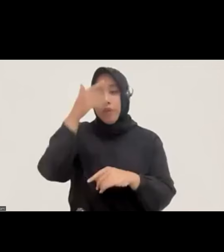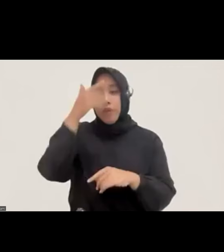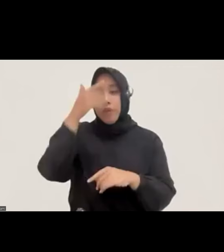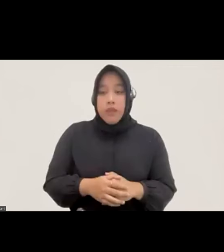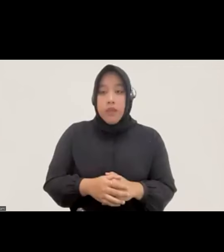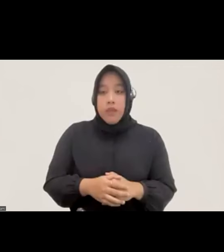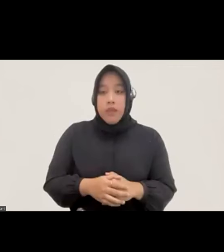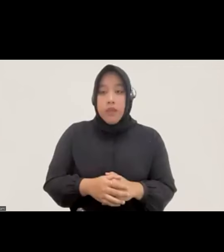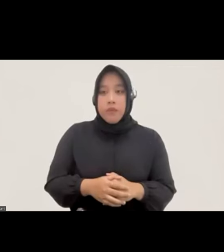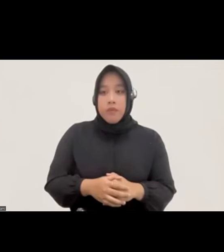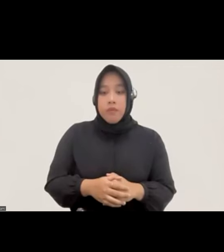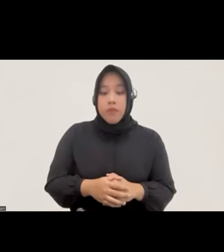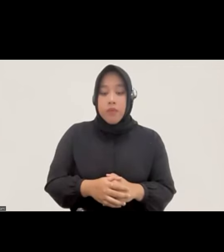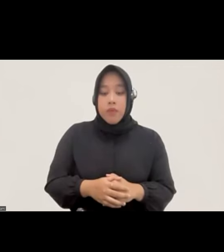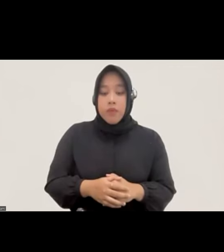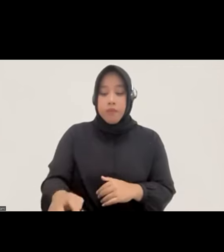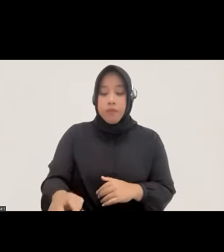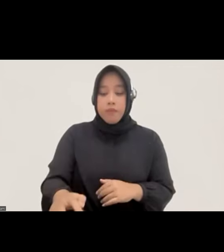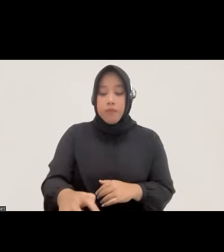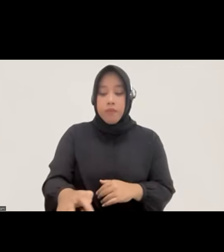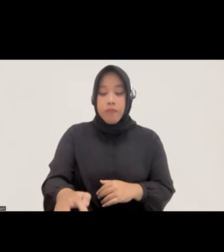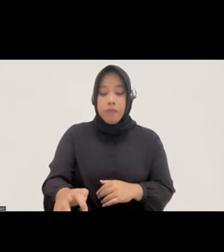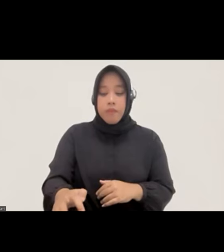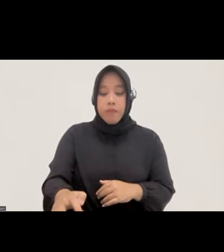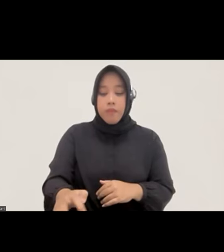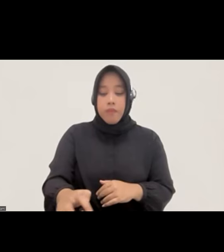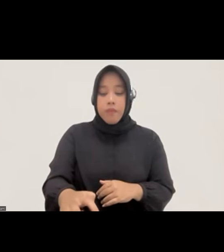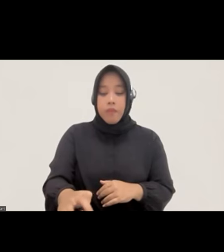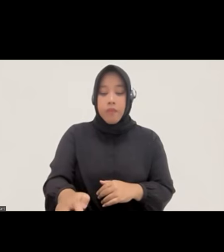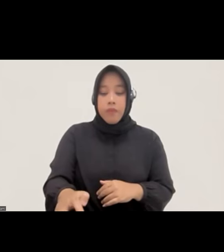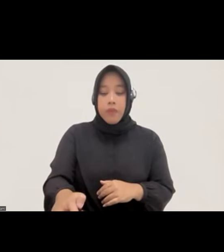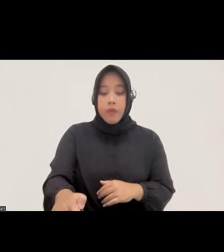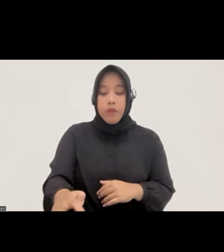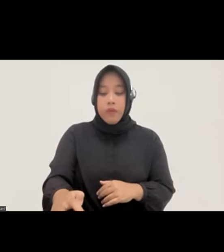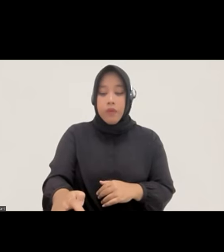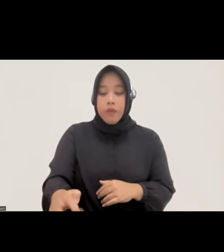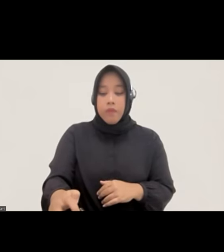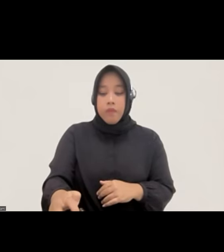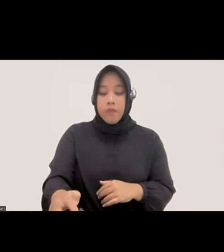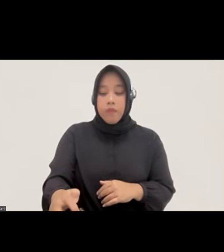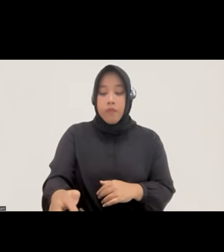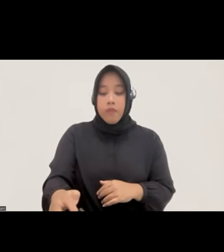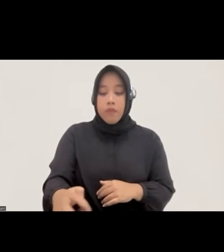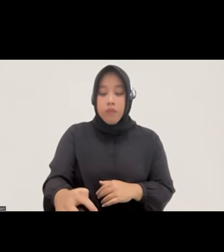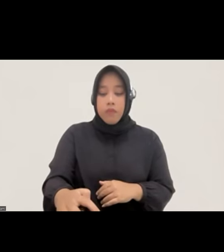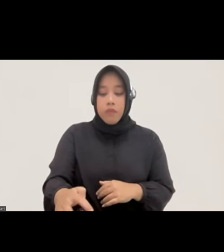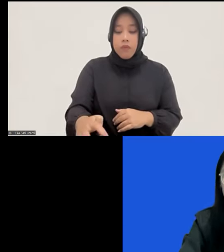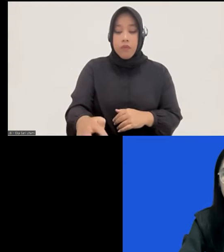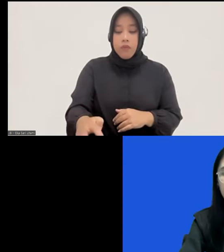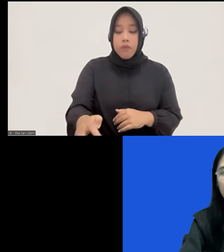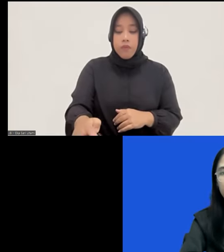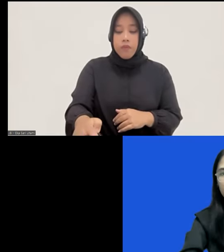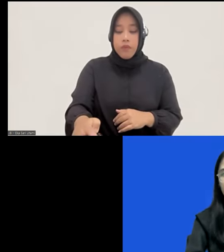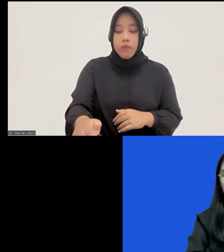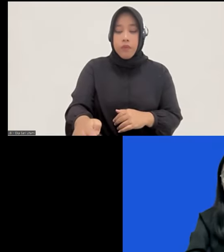melihat dari buruknya implementasi maupun pengaturan dari Perpol keadilan restoratif di kepolisian ini Mbak